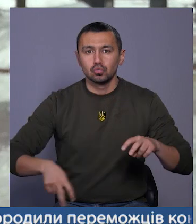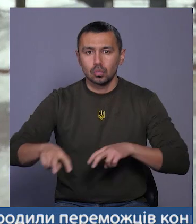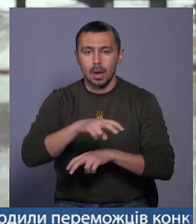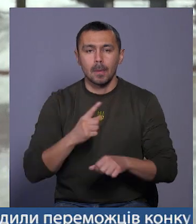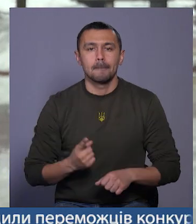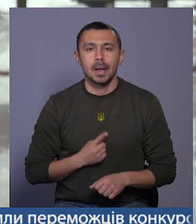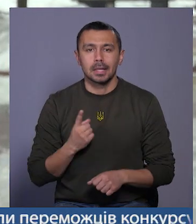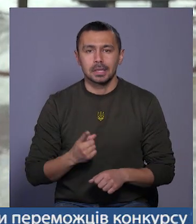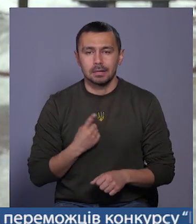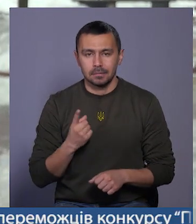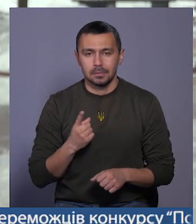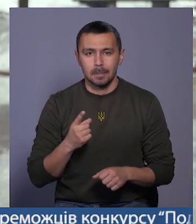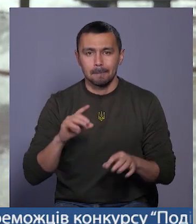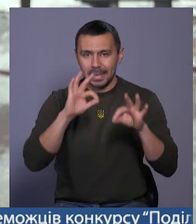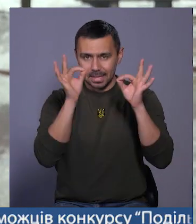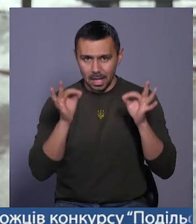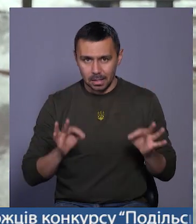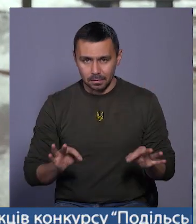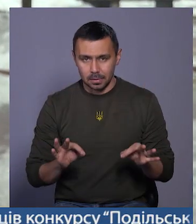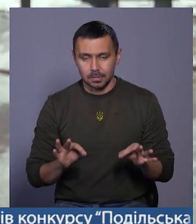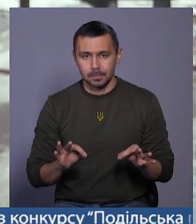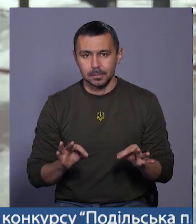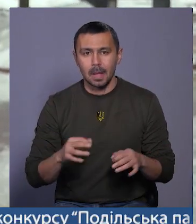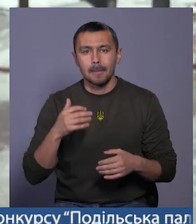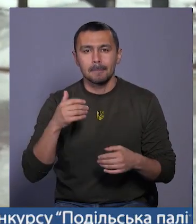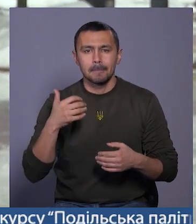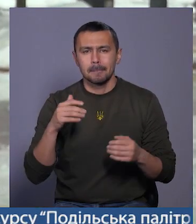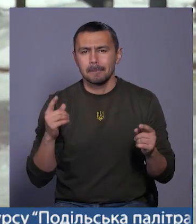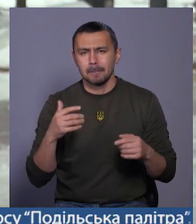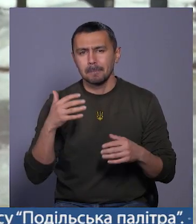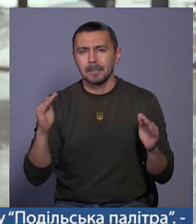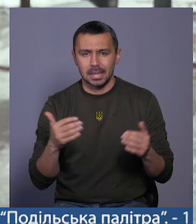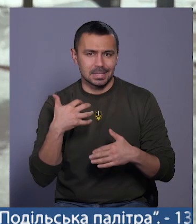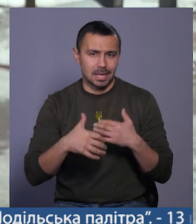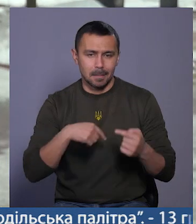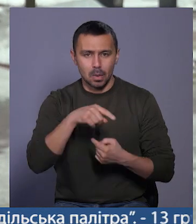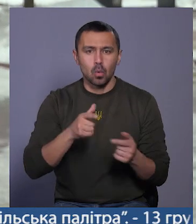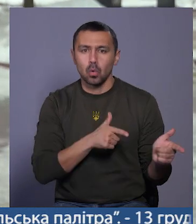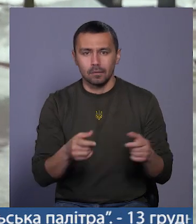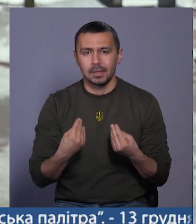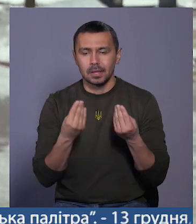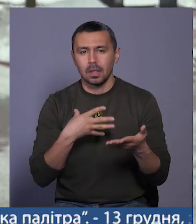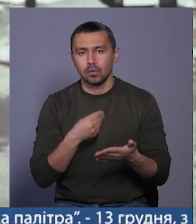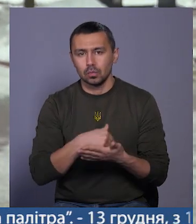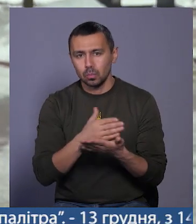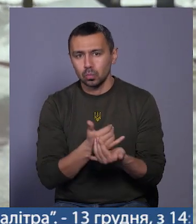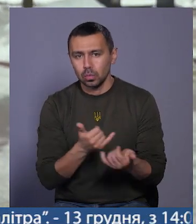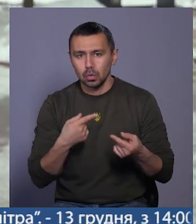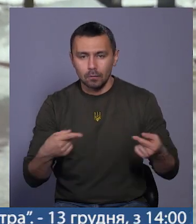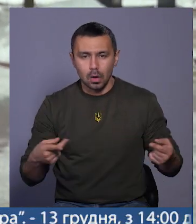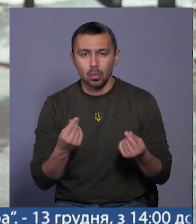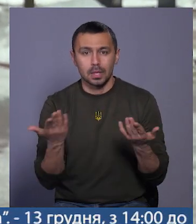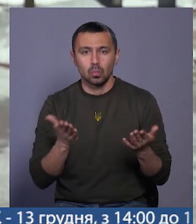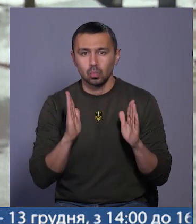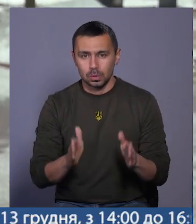майстрів декоративно-прикладного мистецтва, малий та середній бізнес, які готові надати свої товари чи послуги, кошти з яких